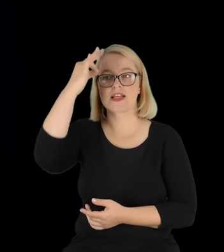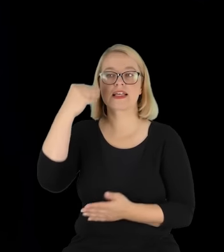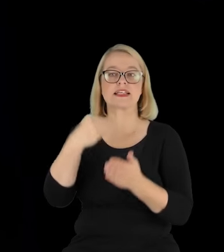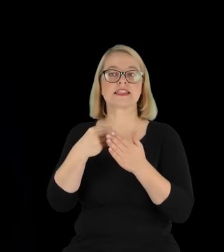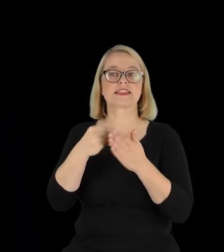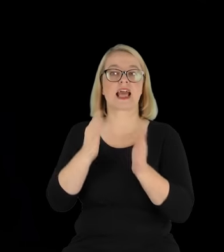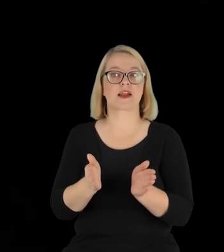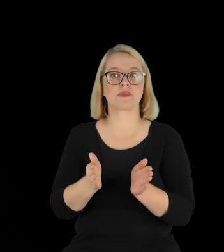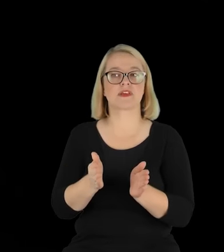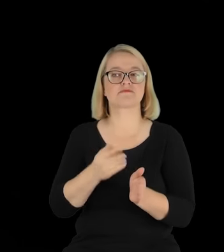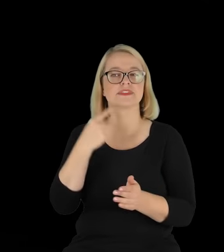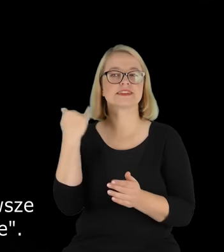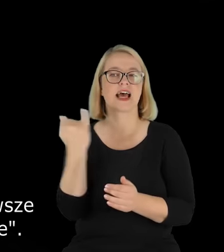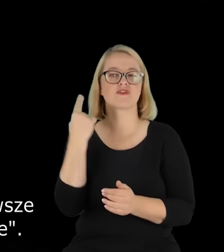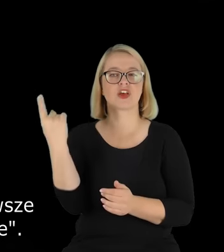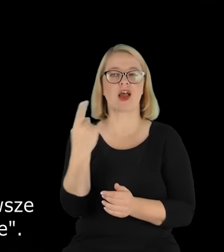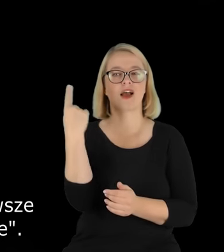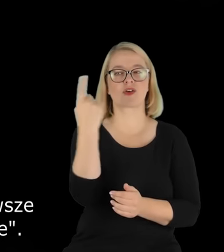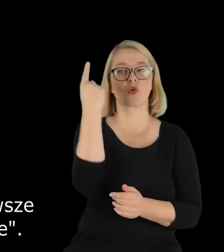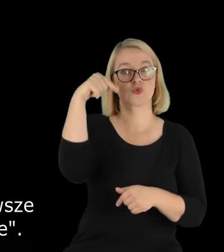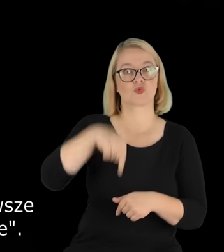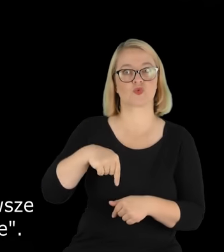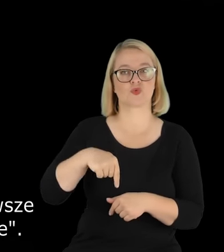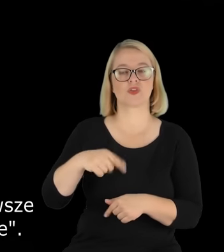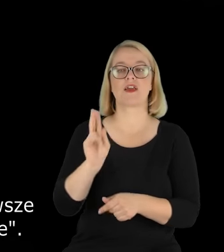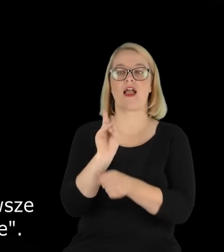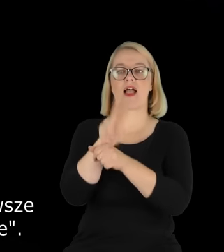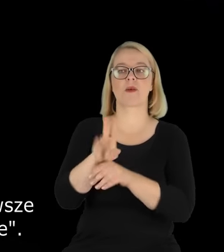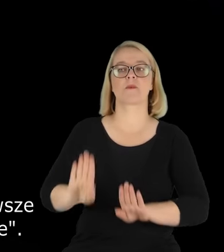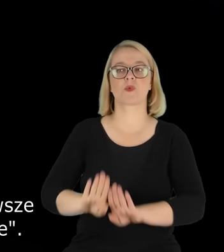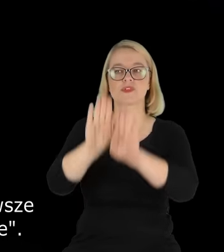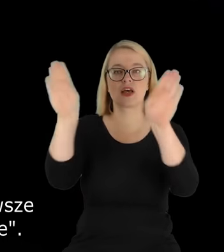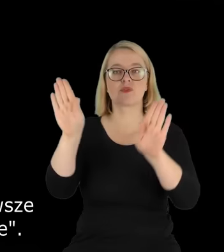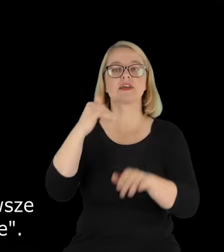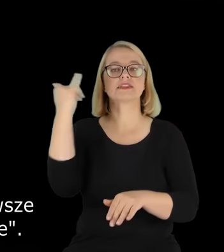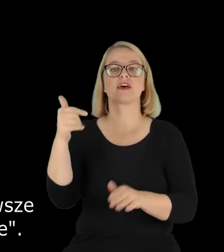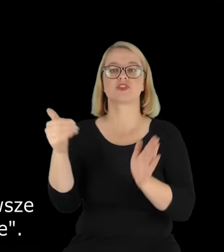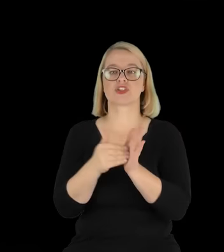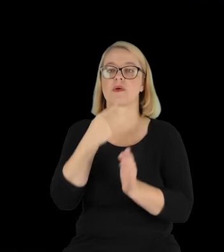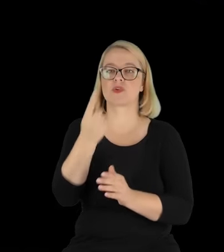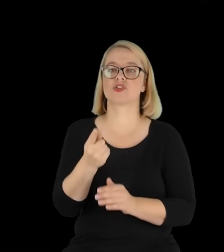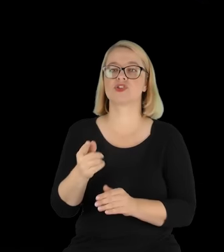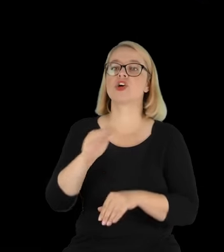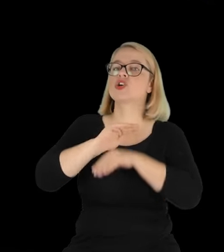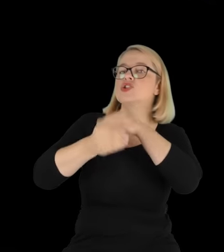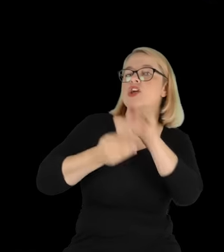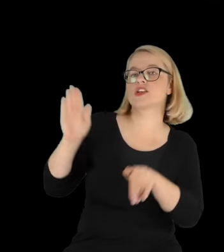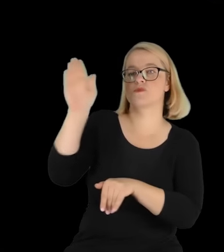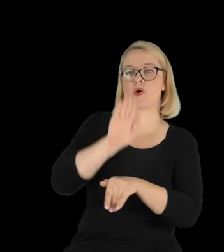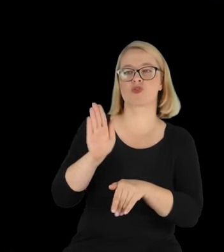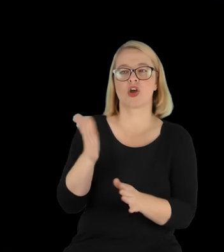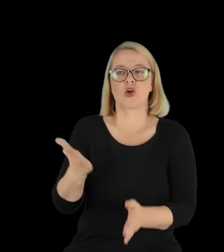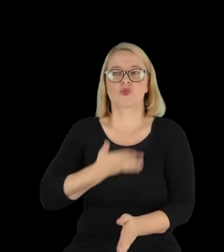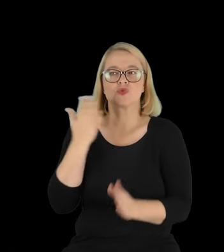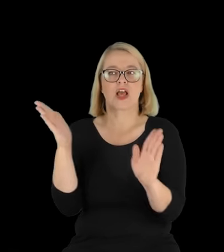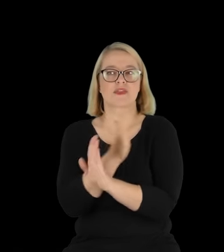tutaj skarbnik zawsze krąży. Jak się wchodzi na muzeum, to zawsze trzeba powiedzieć to szczęść Boże i czuje się tą